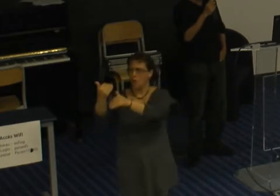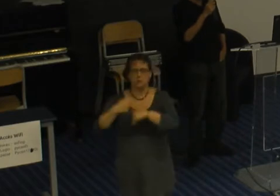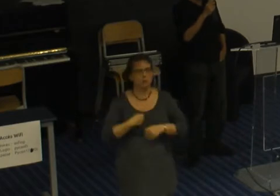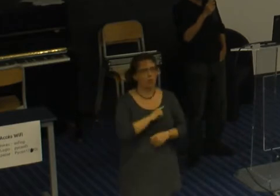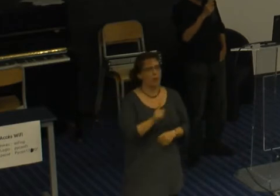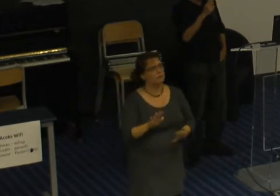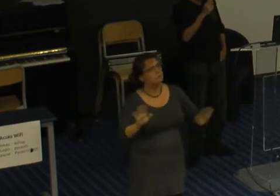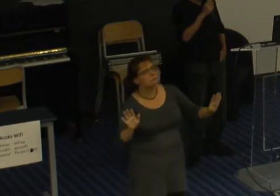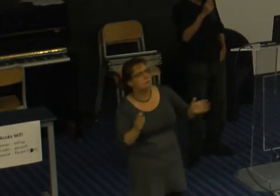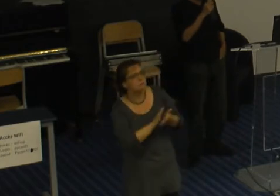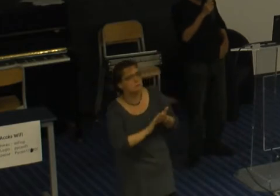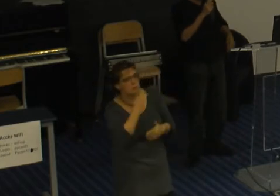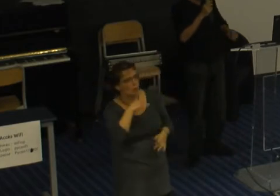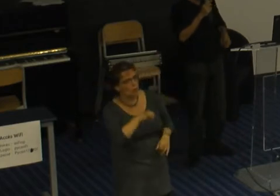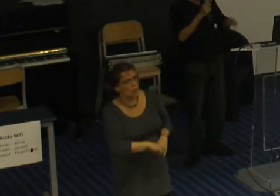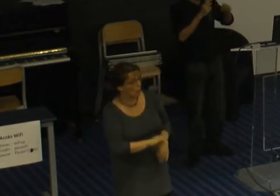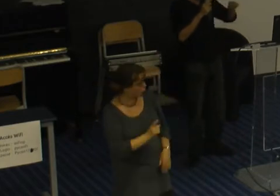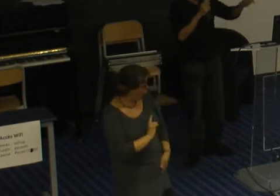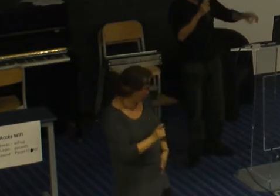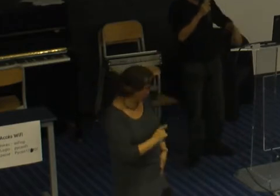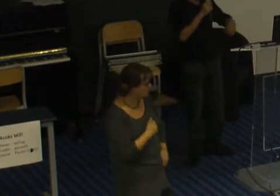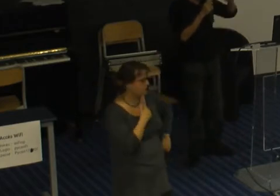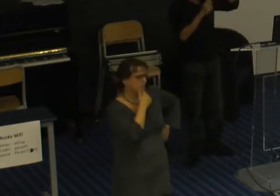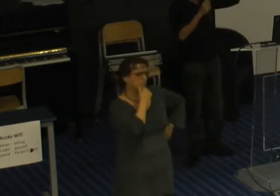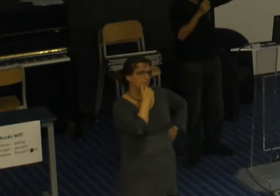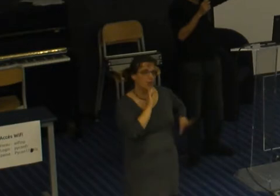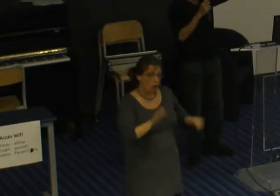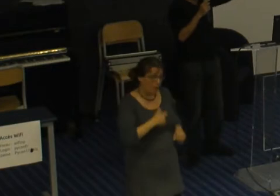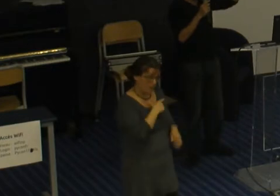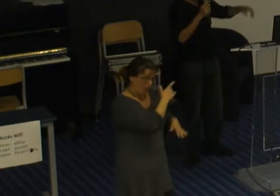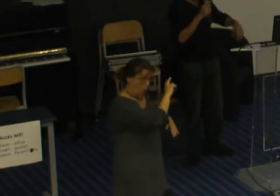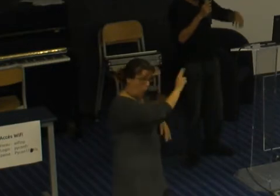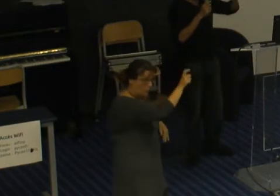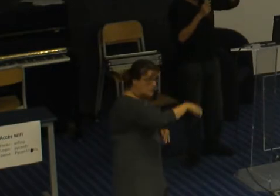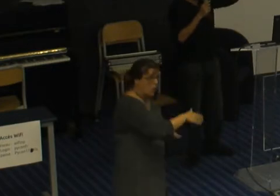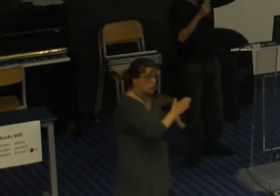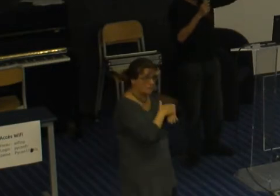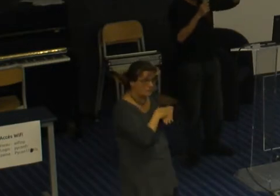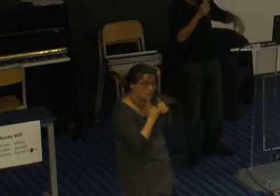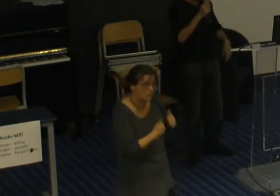franchement, c'est ce que je suis... Non, non, non. Et puis, par contre, j'avais des recommandations sur des sites